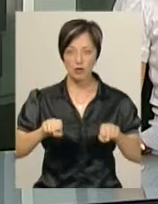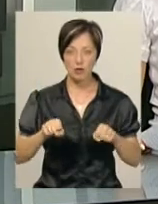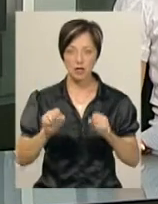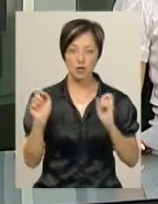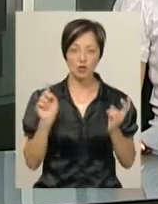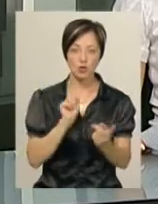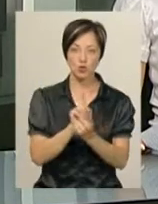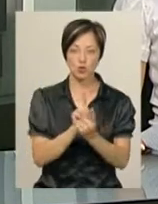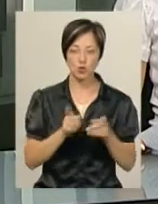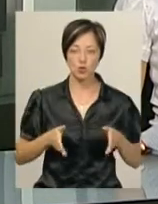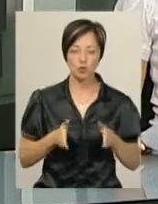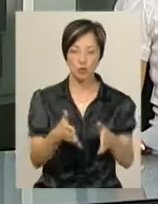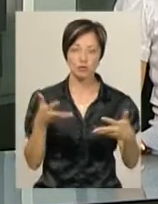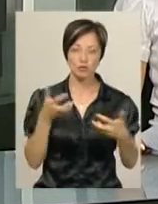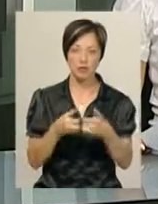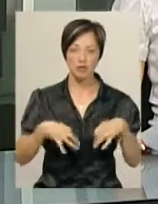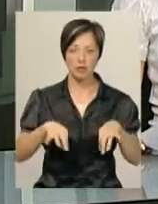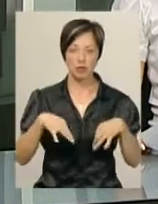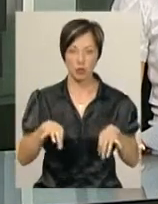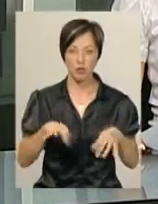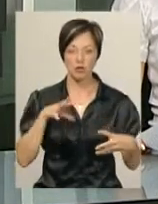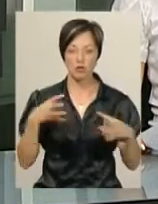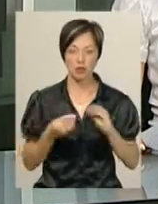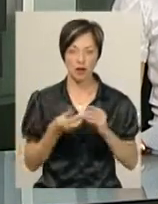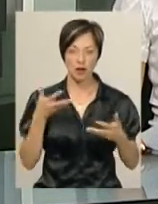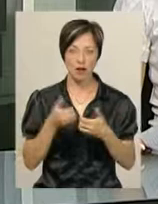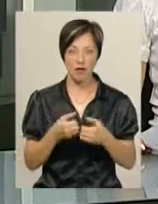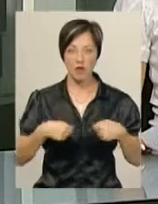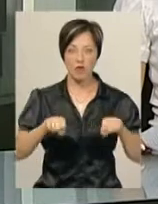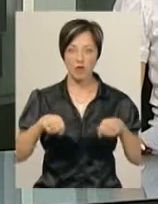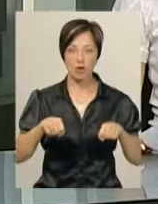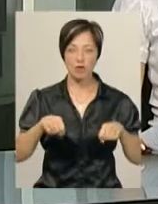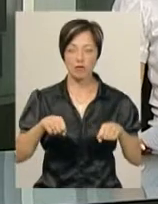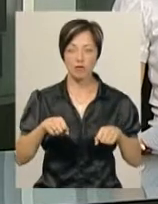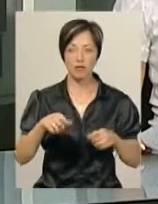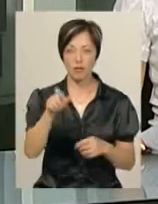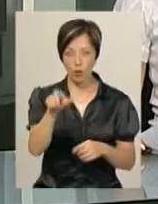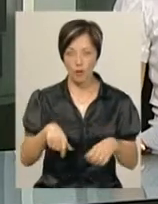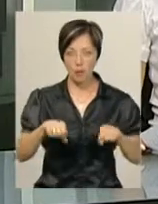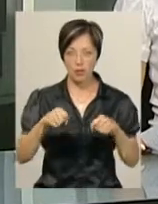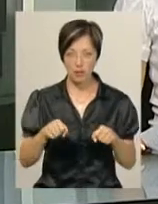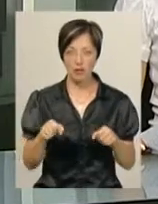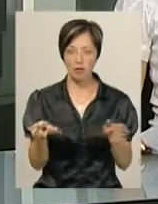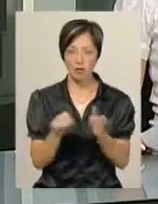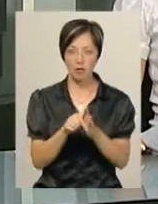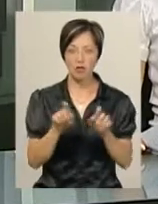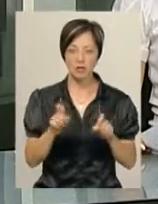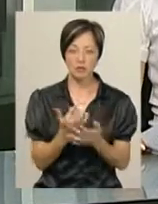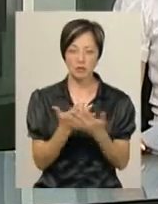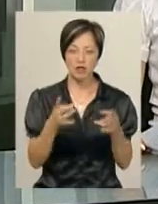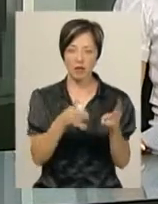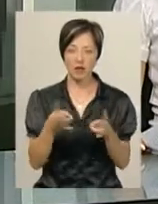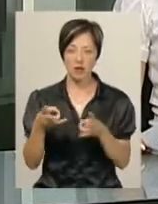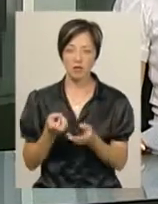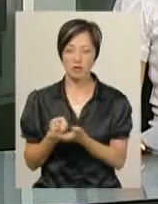виїхав на зустрічну смугу та зіткнувся із автомобілем. У результаті ДТП водій мотоциклу та його пасажир отримали полі травми. Їх